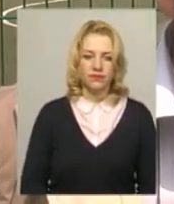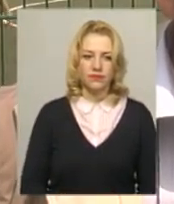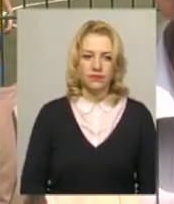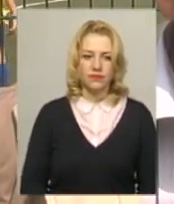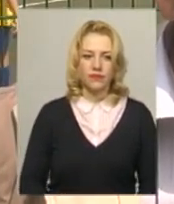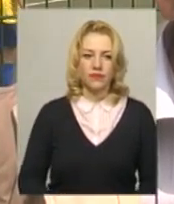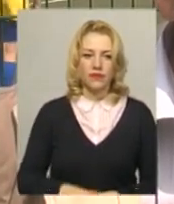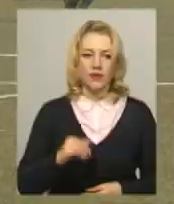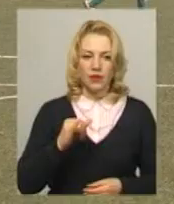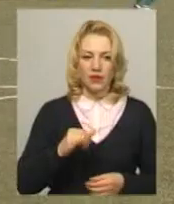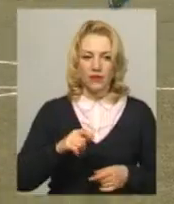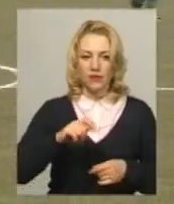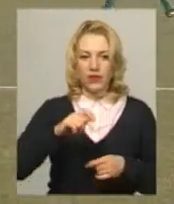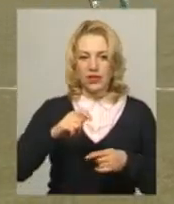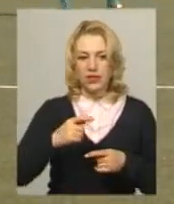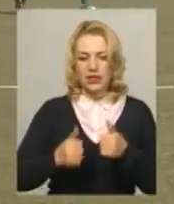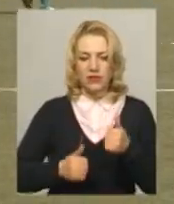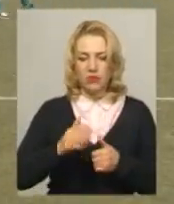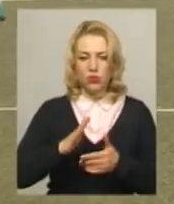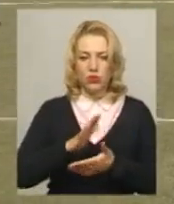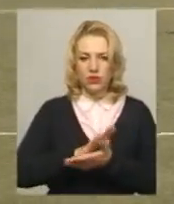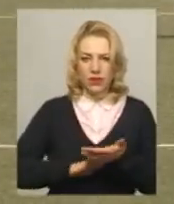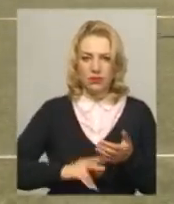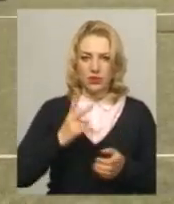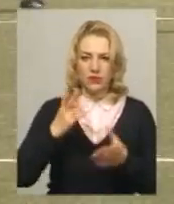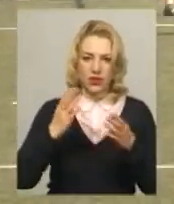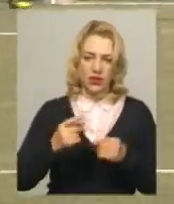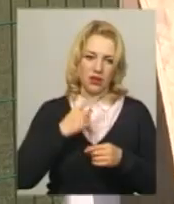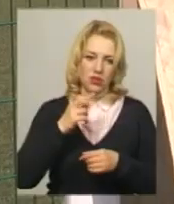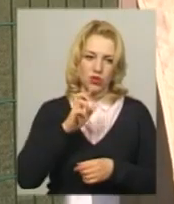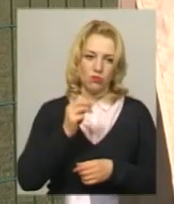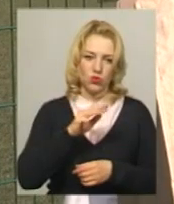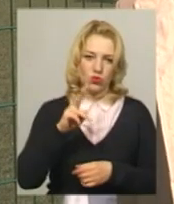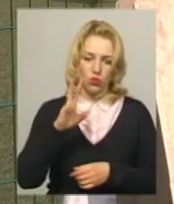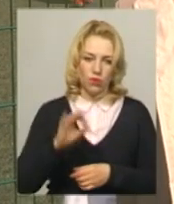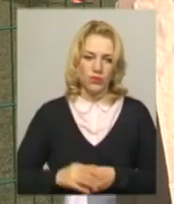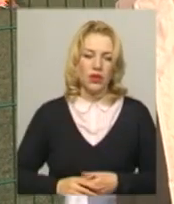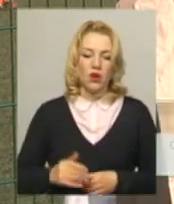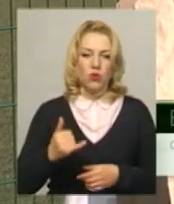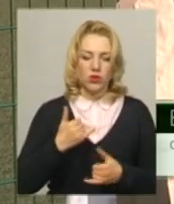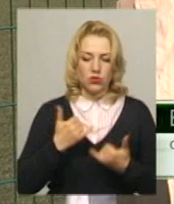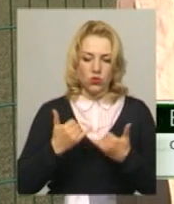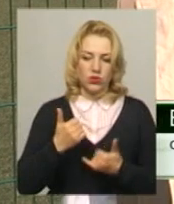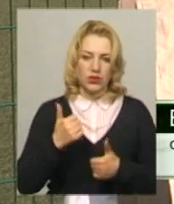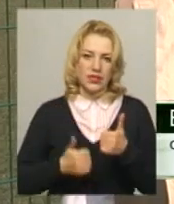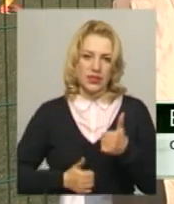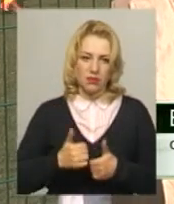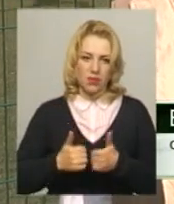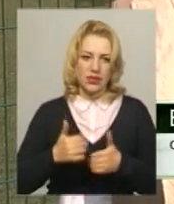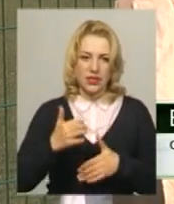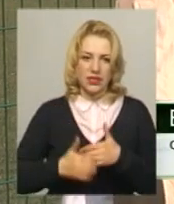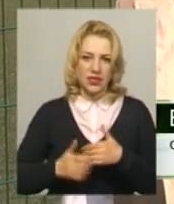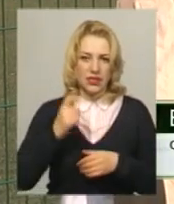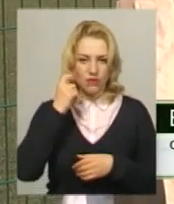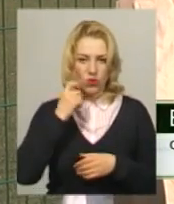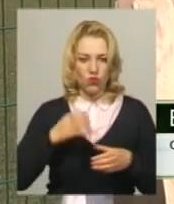вітчизняної війни. Змагання триватимуть два дні, каже Володимир Бошко. Сьогодні в нас проходить змагання серед вікової